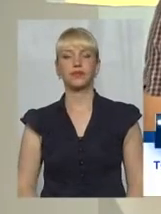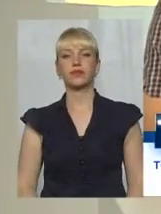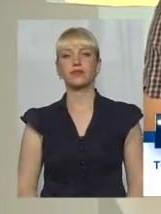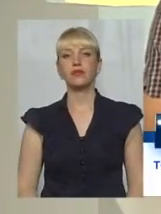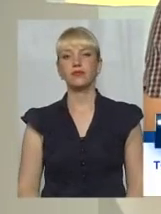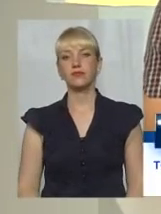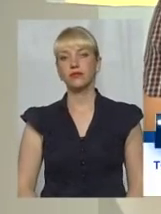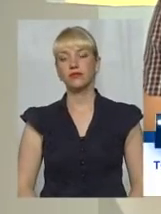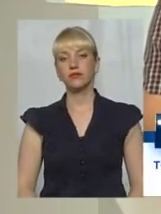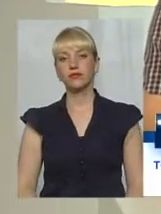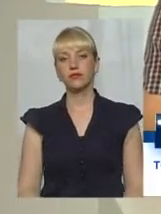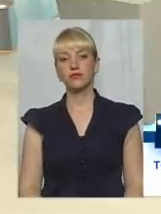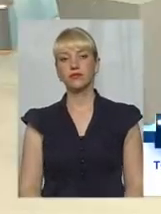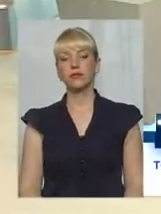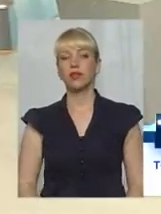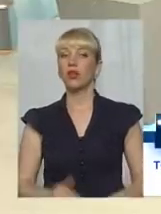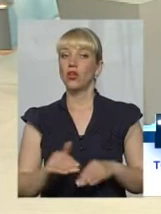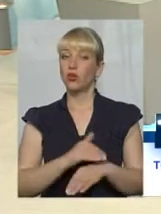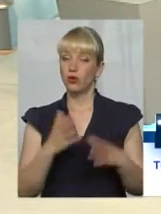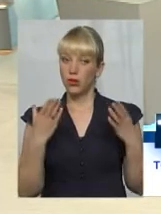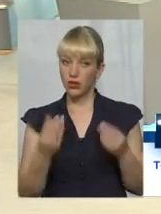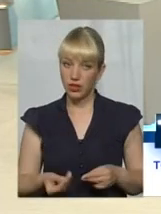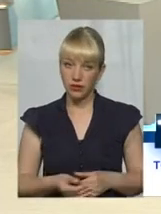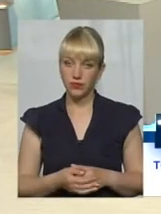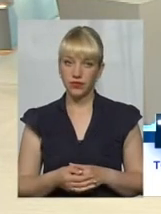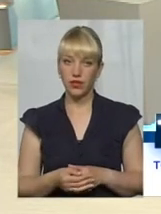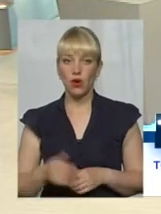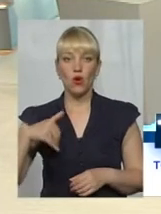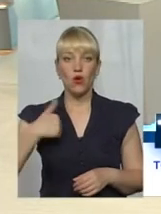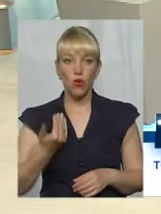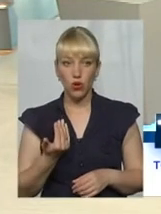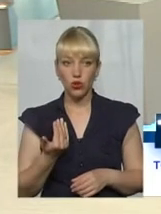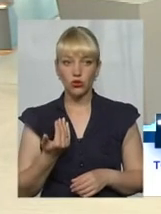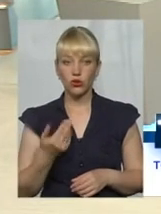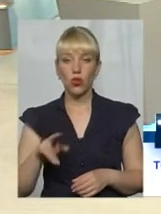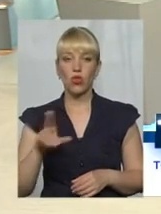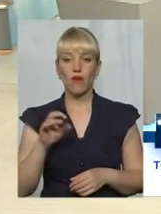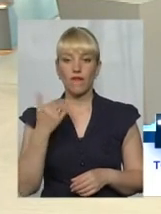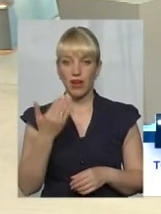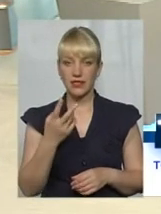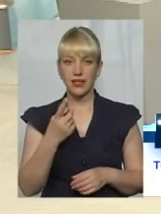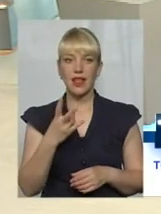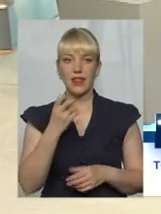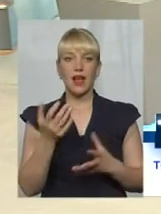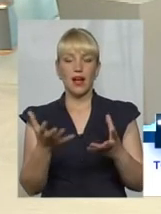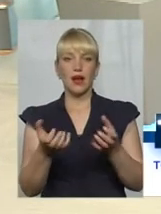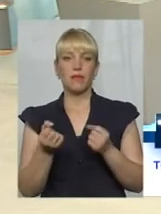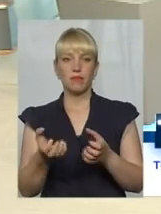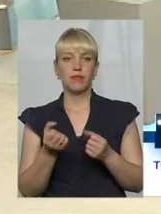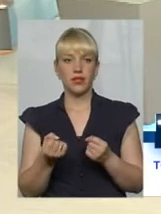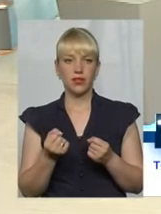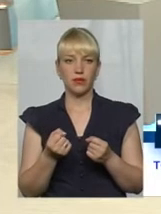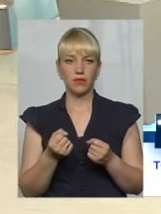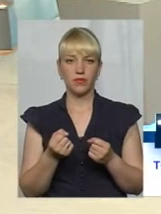слухаємо. Алло, доброго дня. Добрий вечір. Хочу до вас, по-перше, на прийом, до товариша Новака